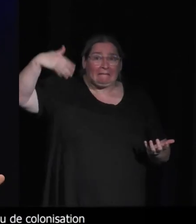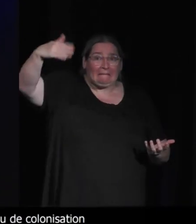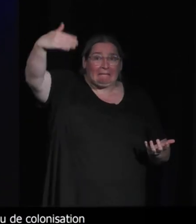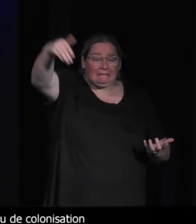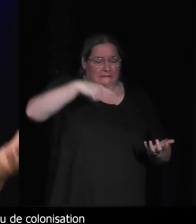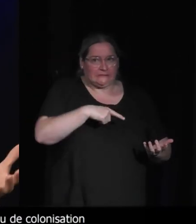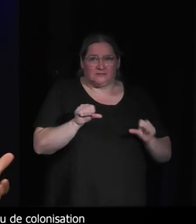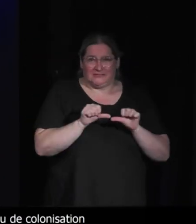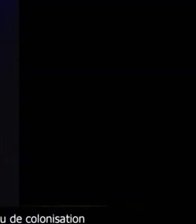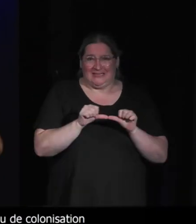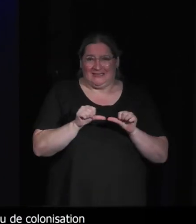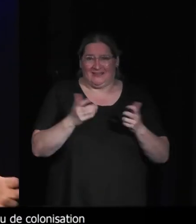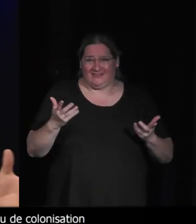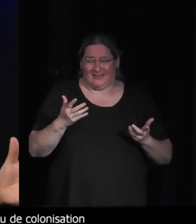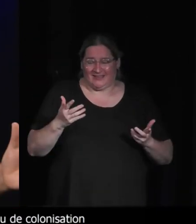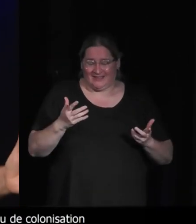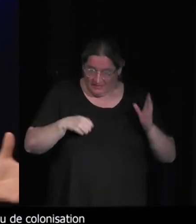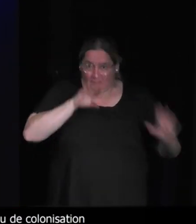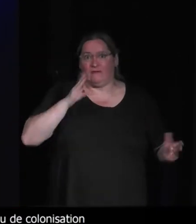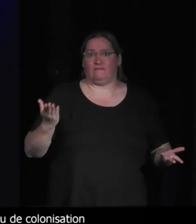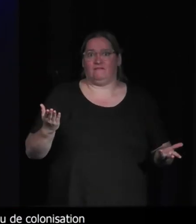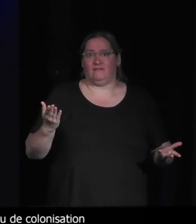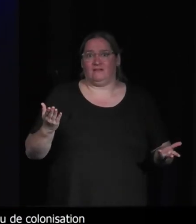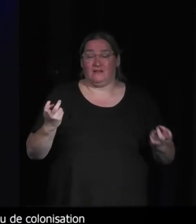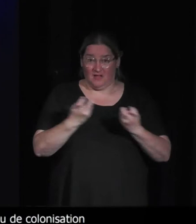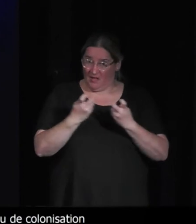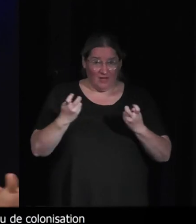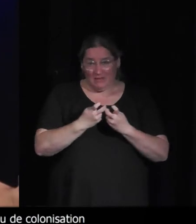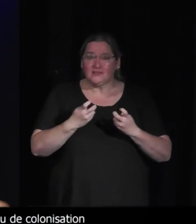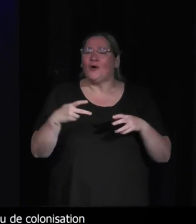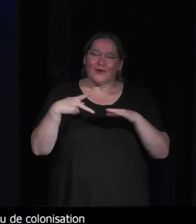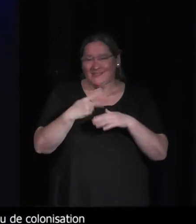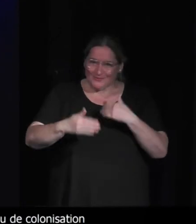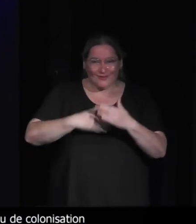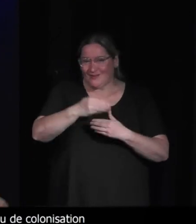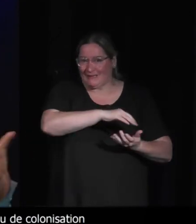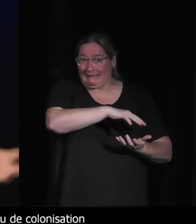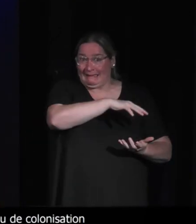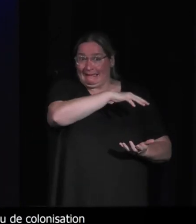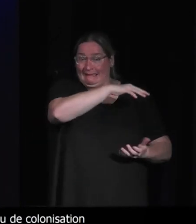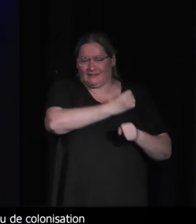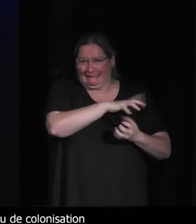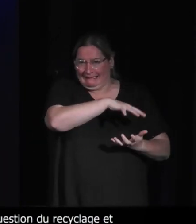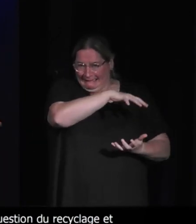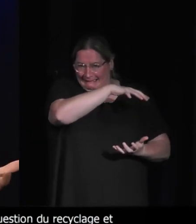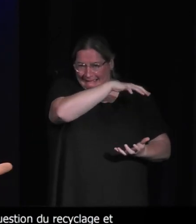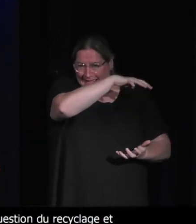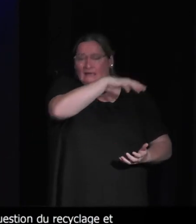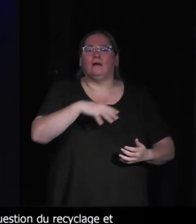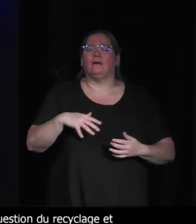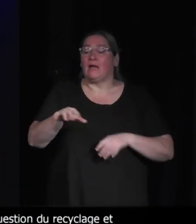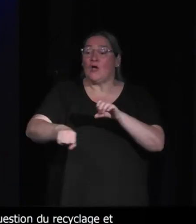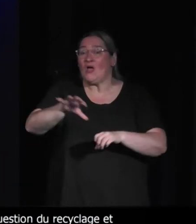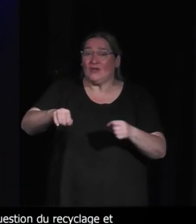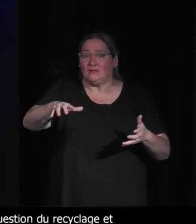crises, d'ailleurs. Plutôt qu'une crise instantanée, une catastrophe, un espèce de collapse à moyen terme de ma petite colonie. Et je me dis que